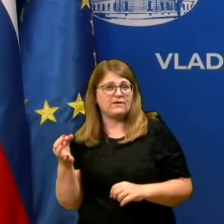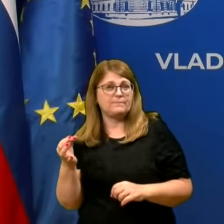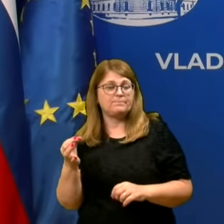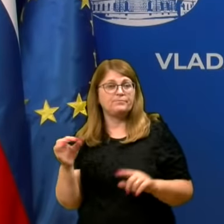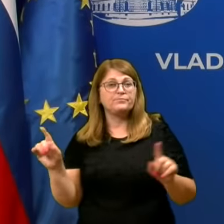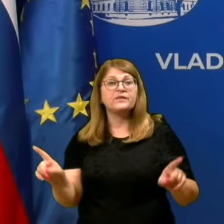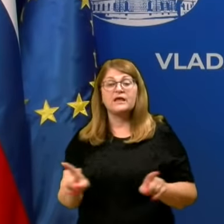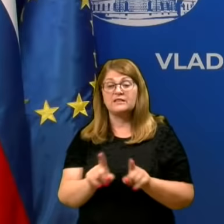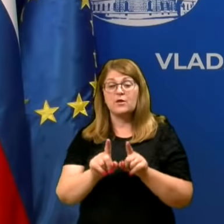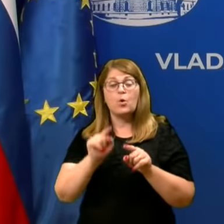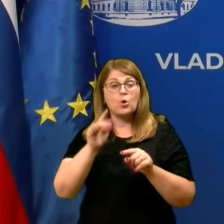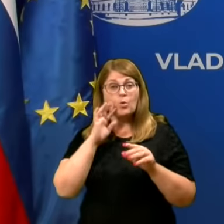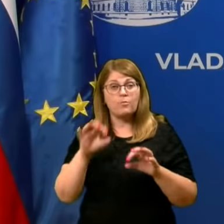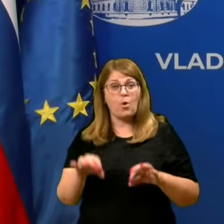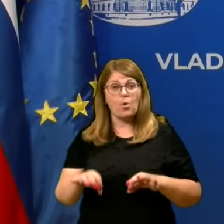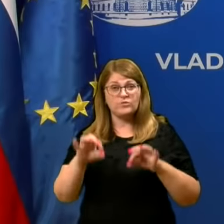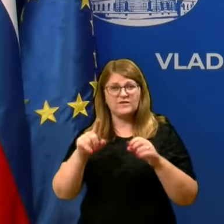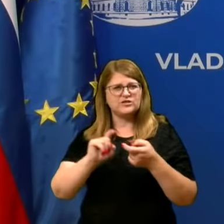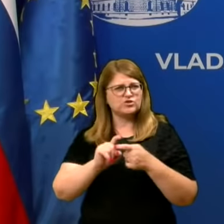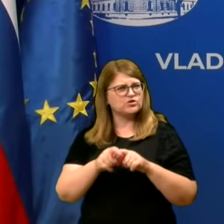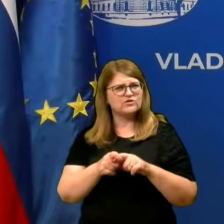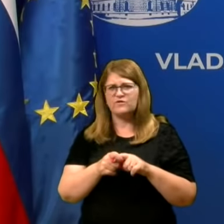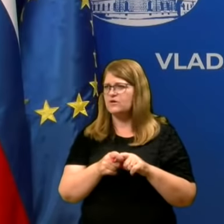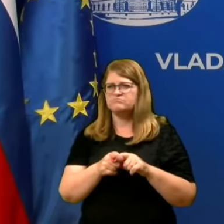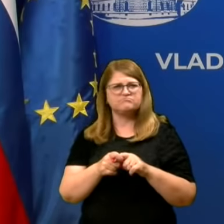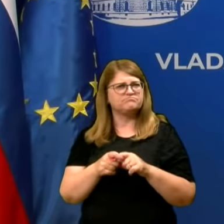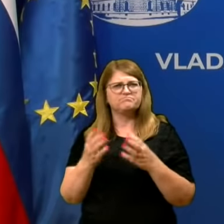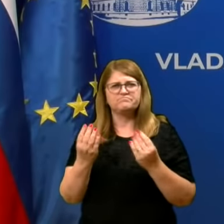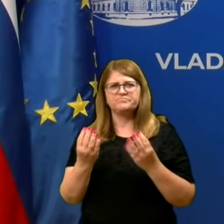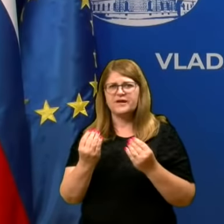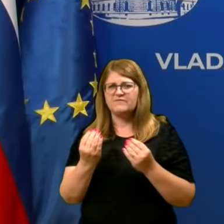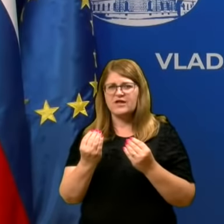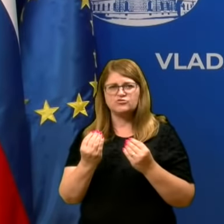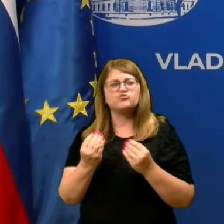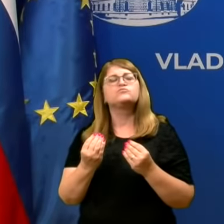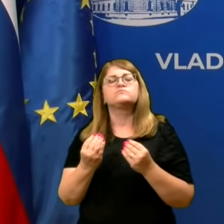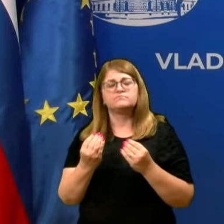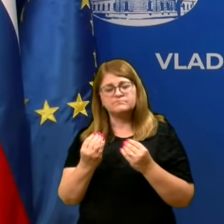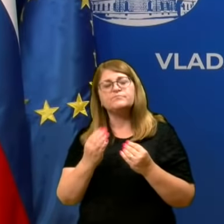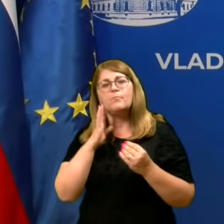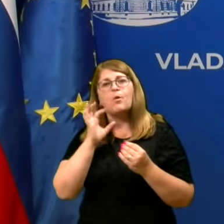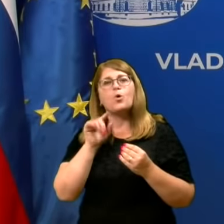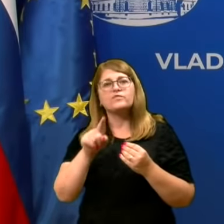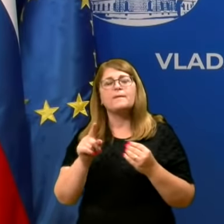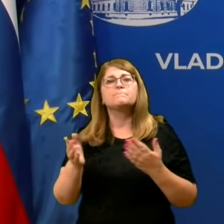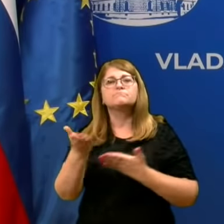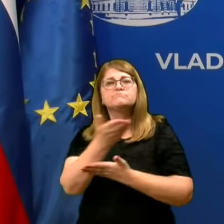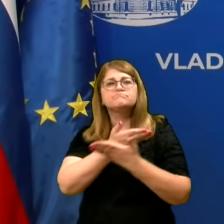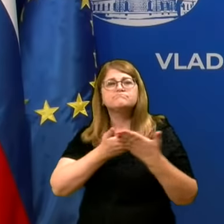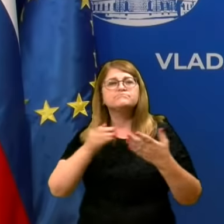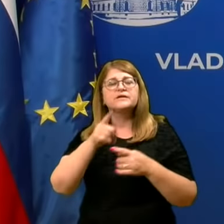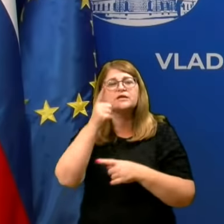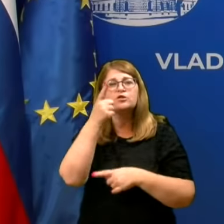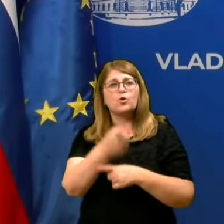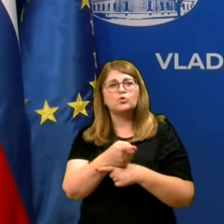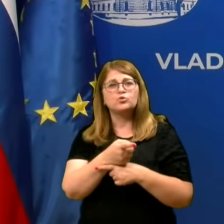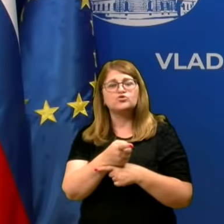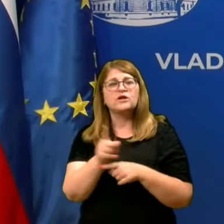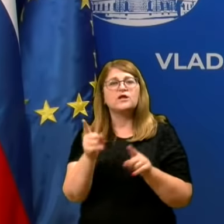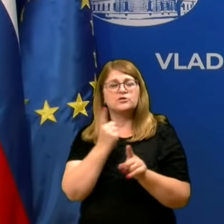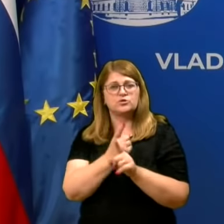takoj, bo ocenjeno, da so stvari šle predaleč, bo o tem razpravljala in odločila